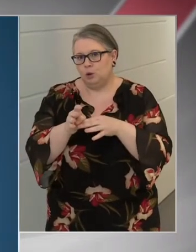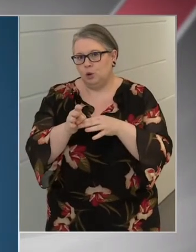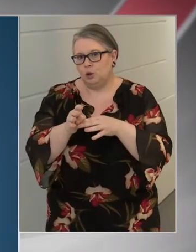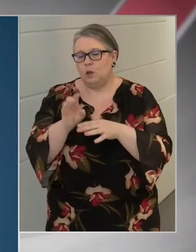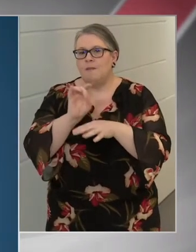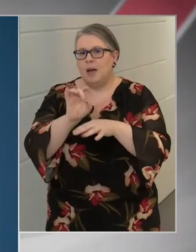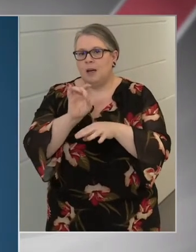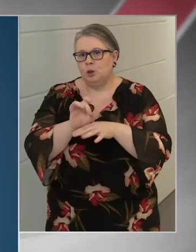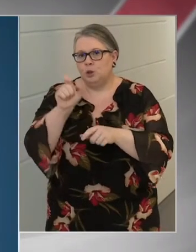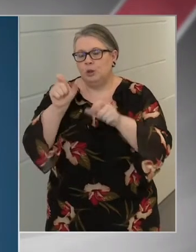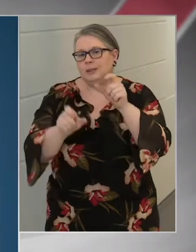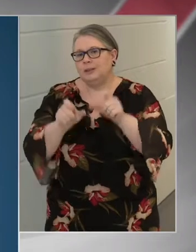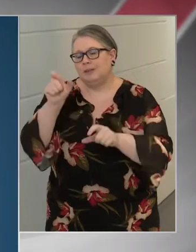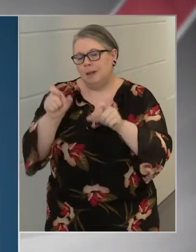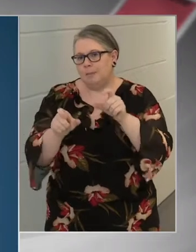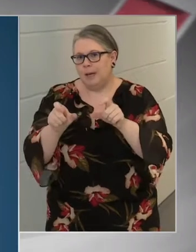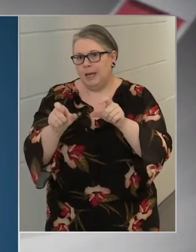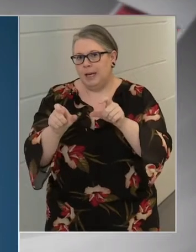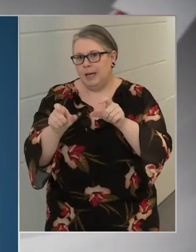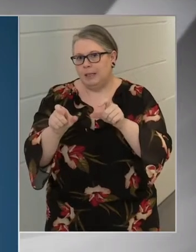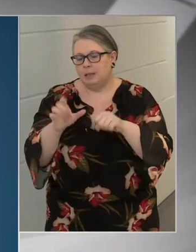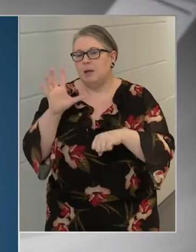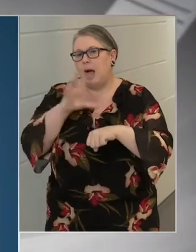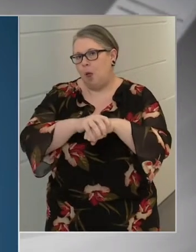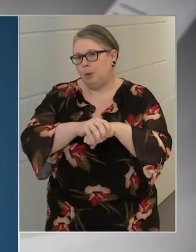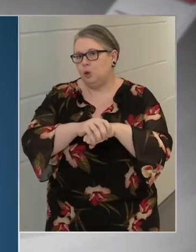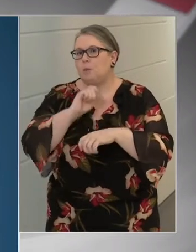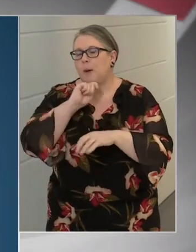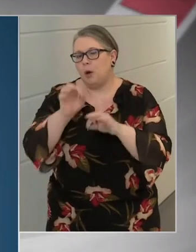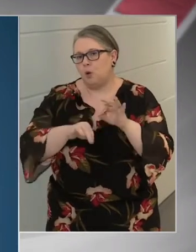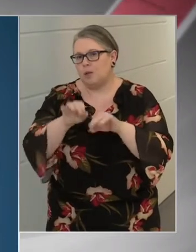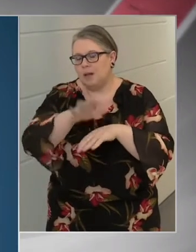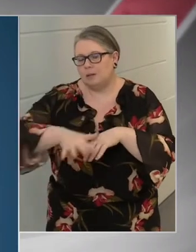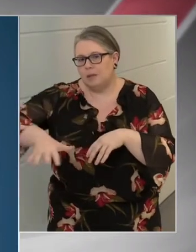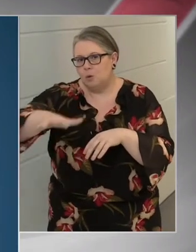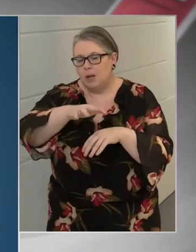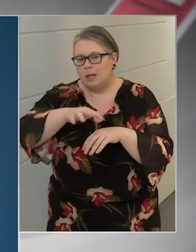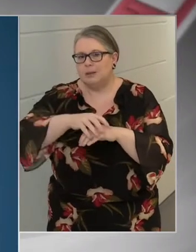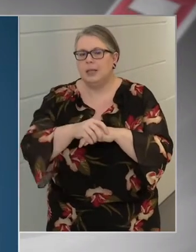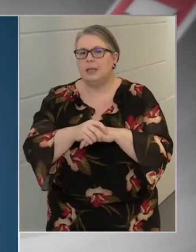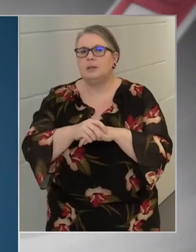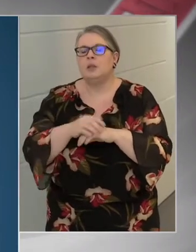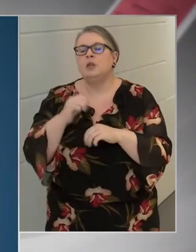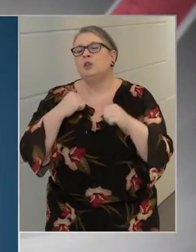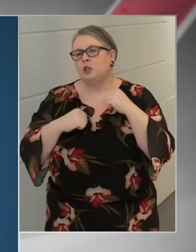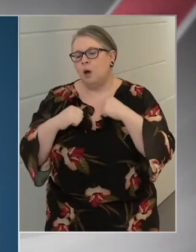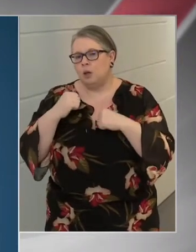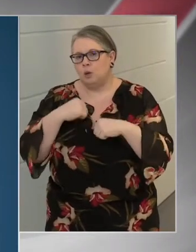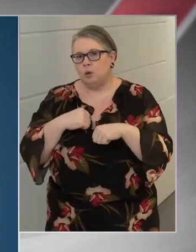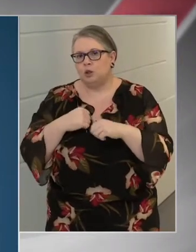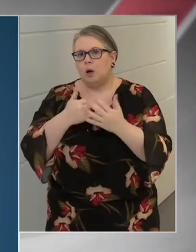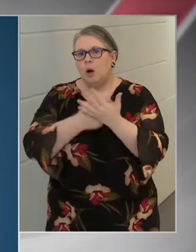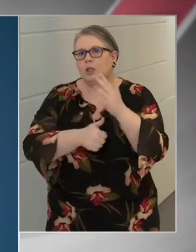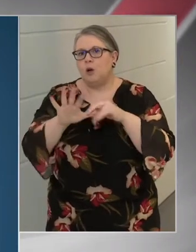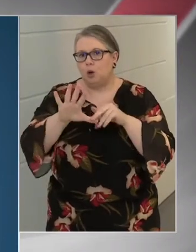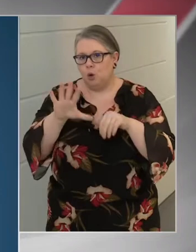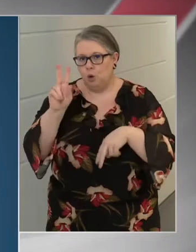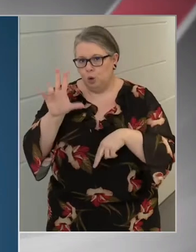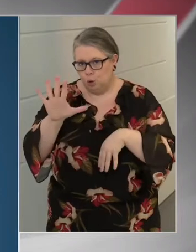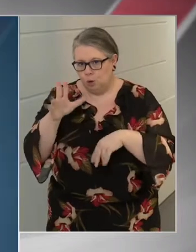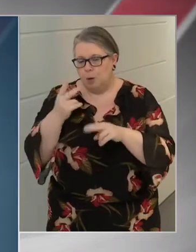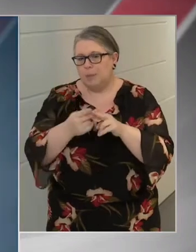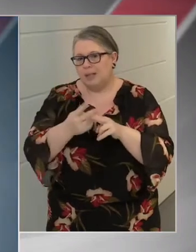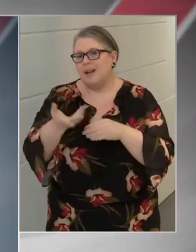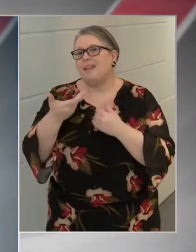fertőzött szemét detektáltunk Magyarországon. Sajnos 65 beteget